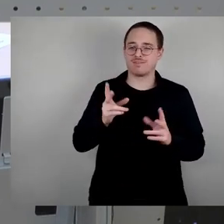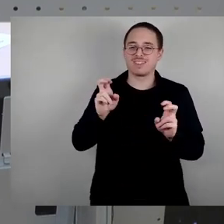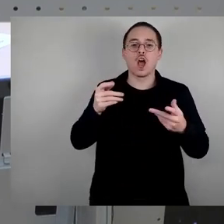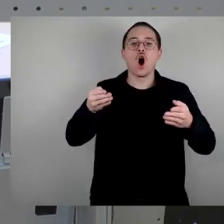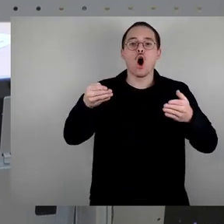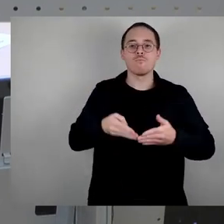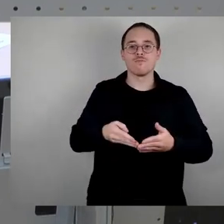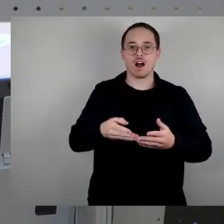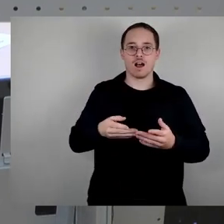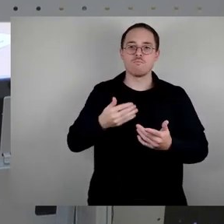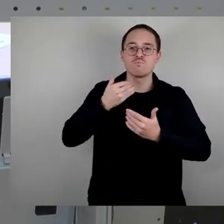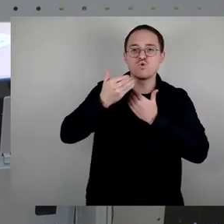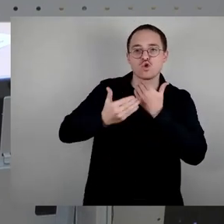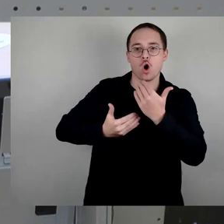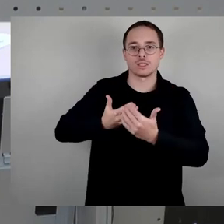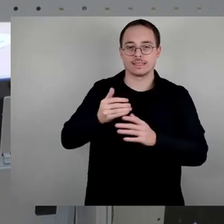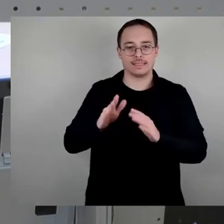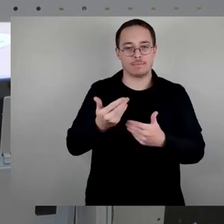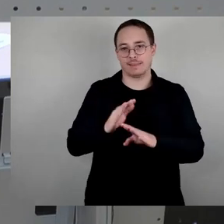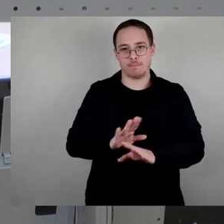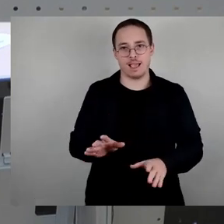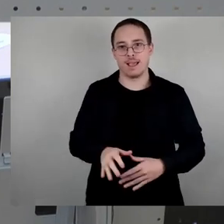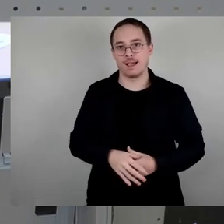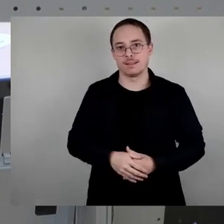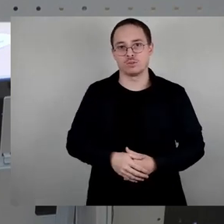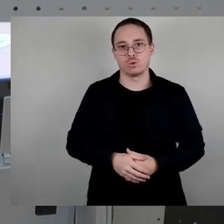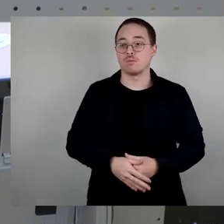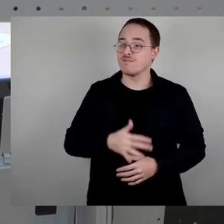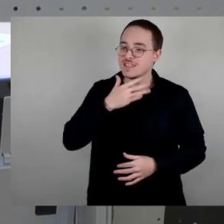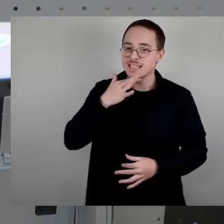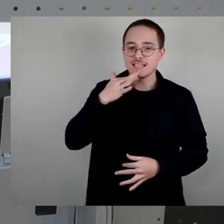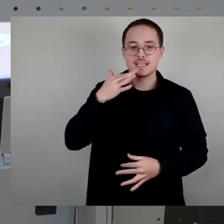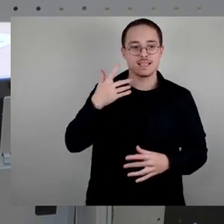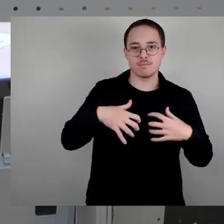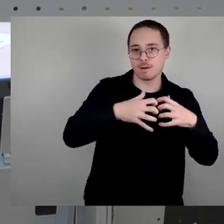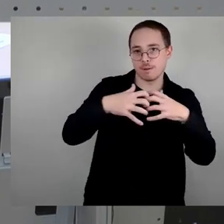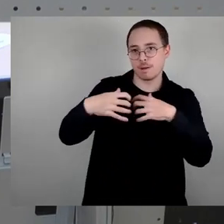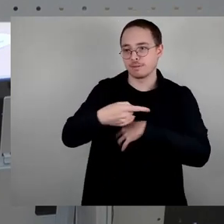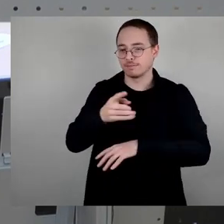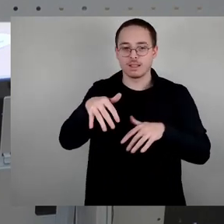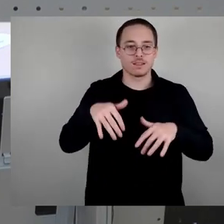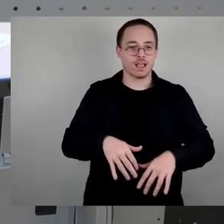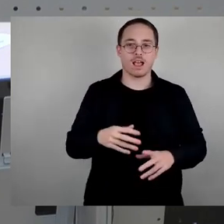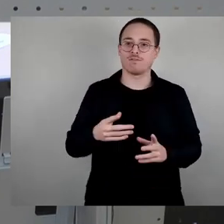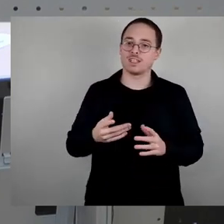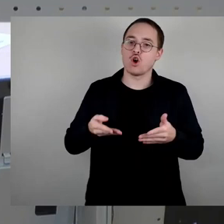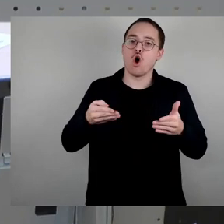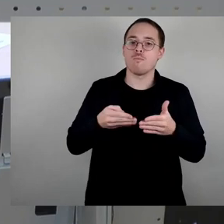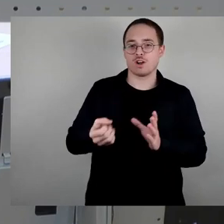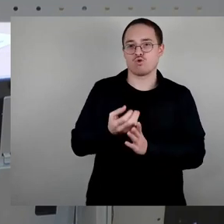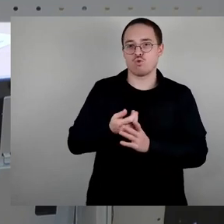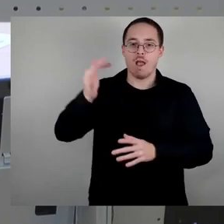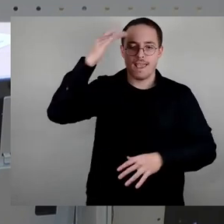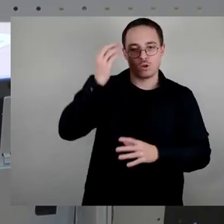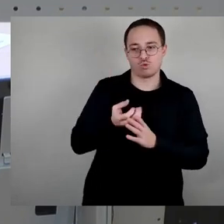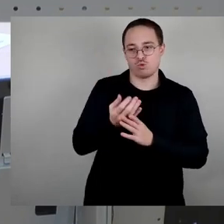20, 25 Jahren Erinnerungsarbeit in dieser Stadt geleistet haben, die viele einzelne Themen aufgearbeitet haben, die Sie auch richtigerweise angesprochen haben. Bitte nehmen Sie das